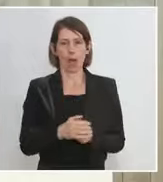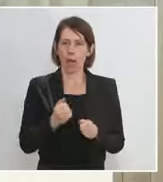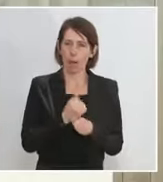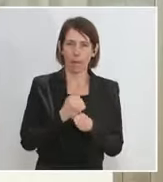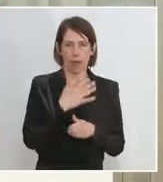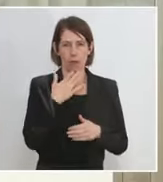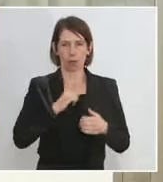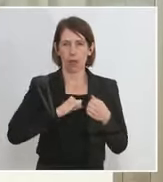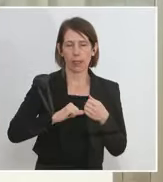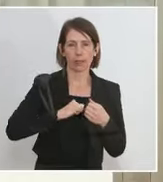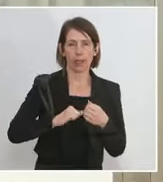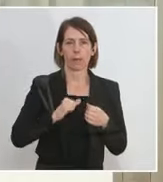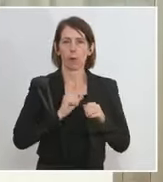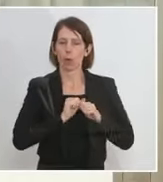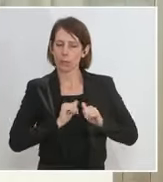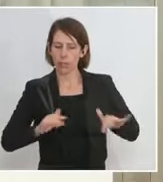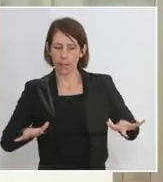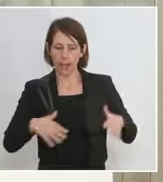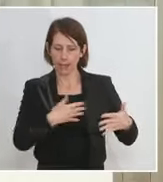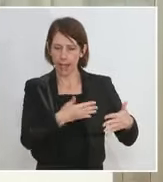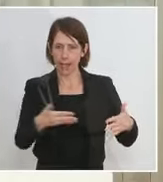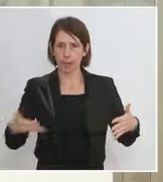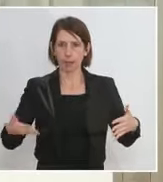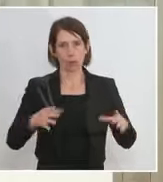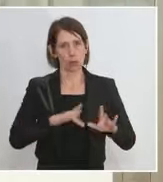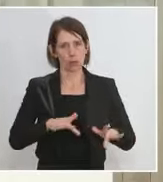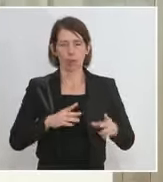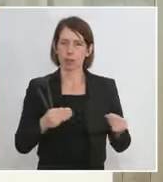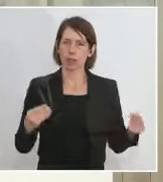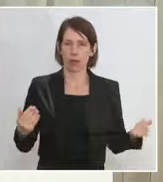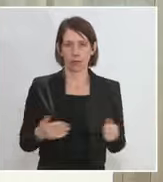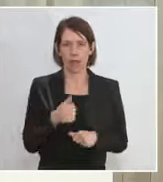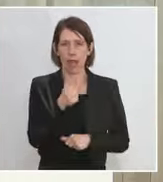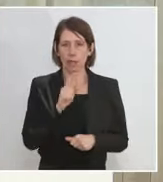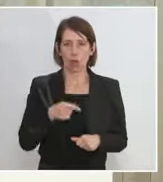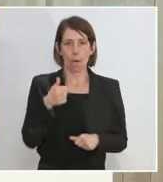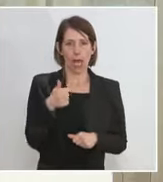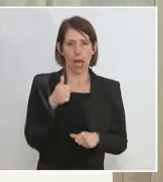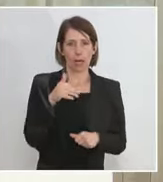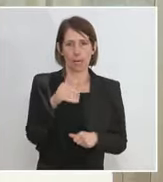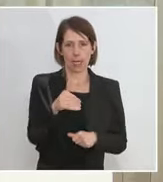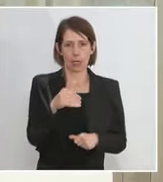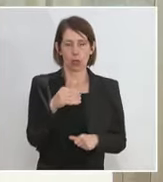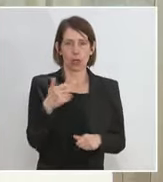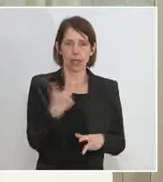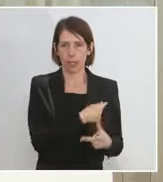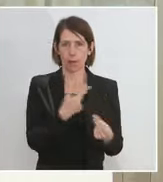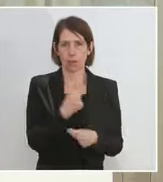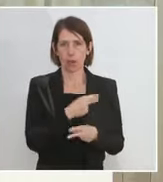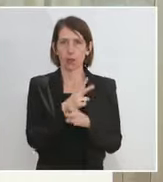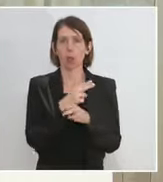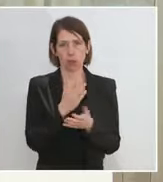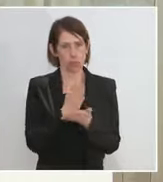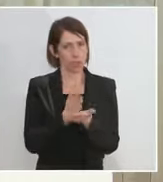da wird sehr, sehr stark auch in die Breite gegangen. Wir haben mittlerweile 1,1 Millionen Impfungen durchgeführt in Österreich